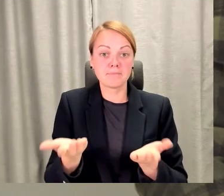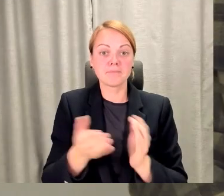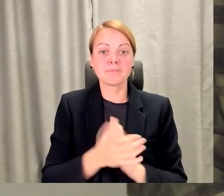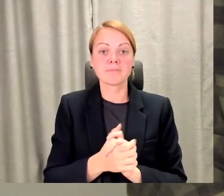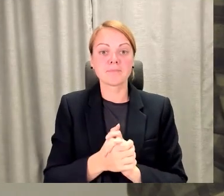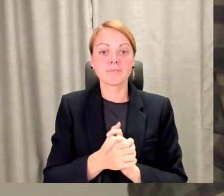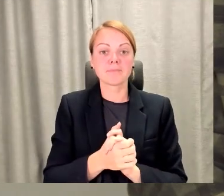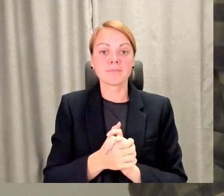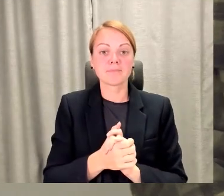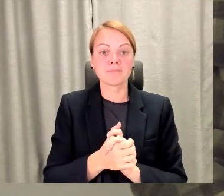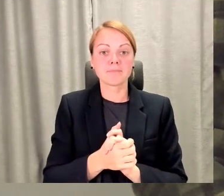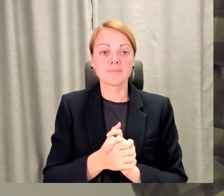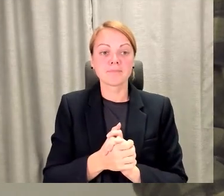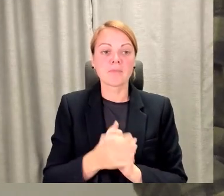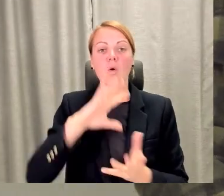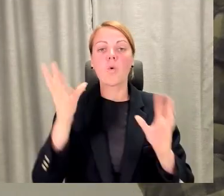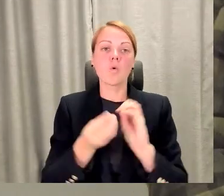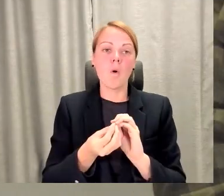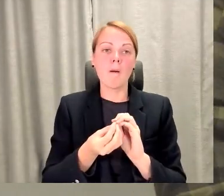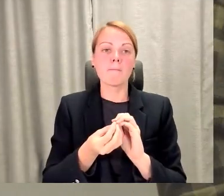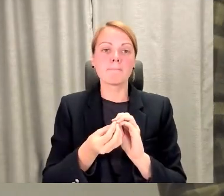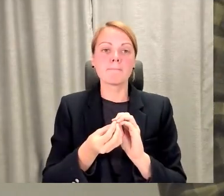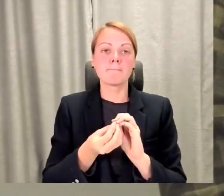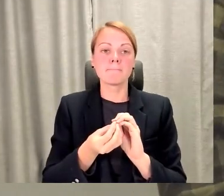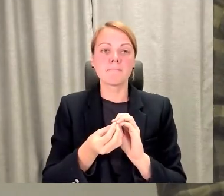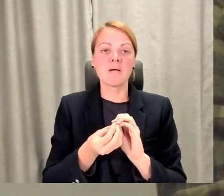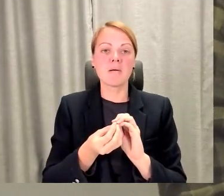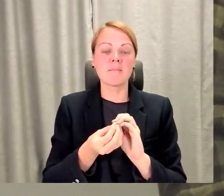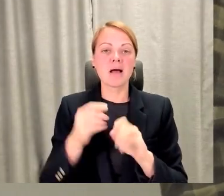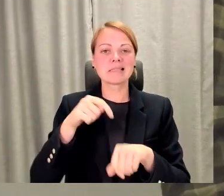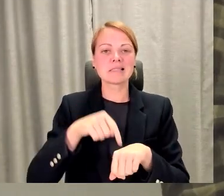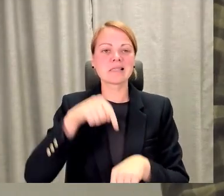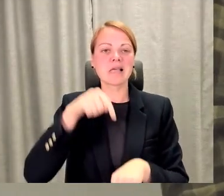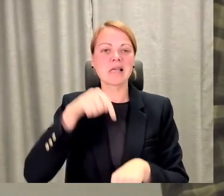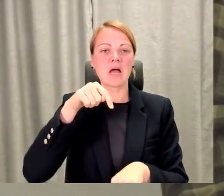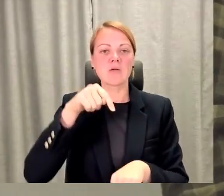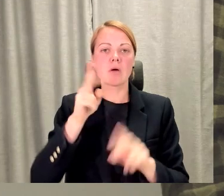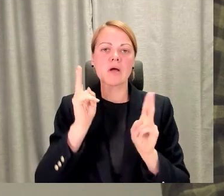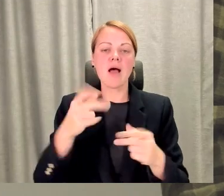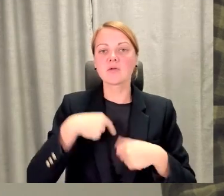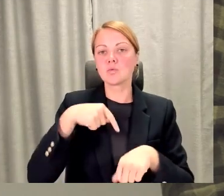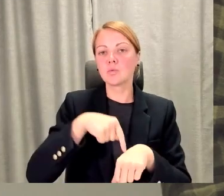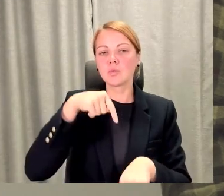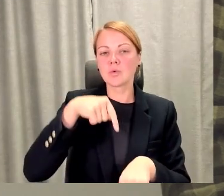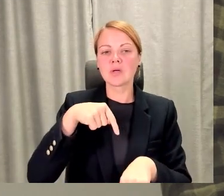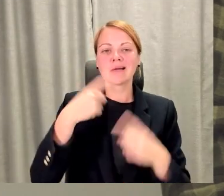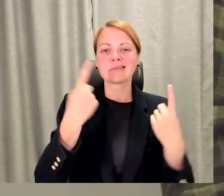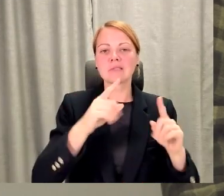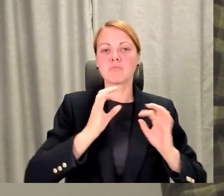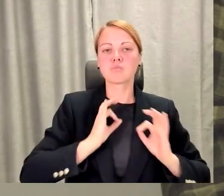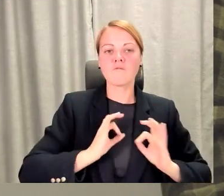Un kopumā apvienot, tā ir tā sajūta, kā es jūstos, ja es būtu cita profesija, ja es būtu